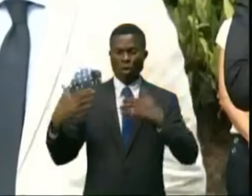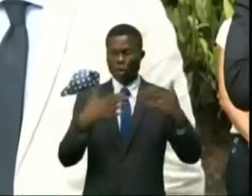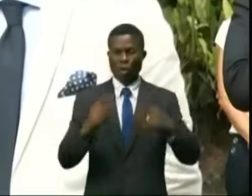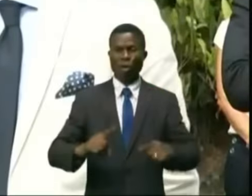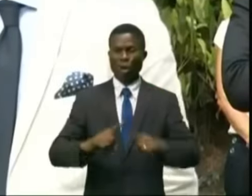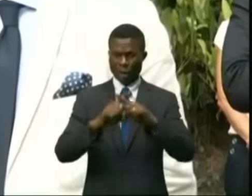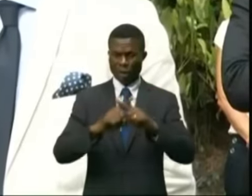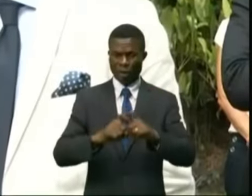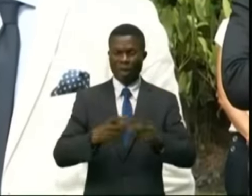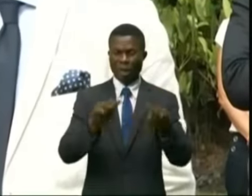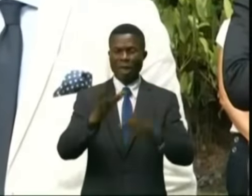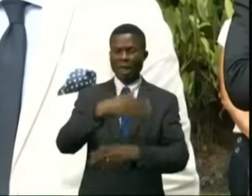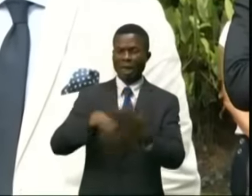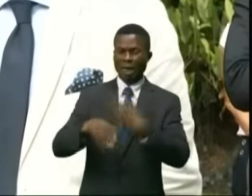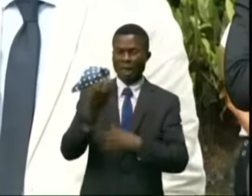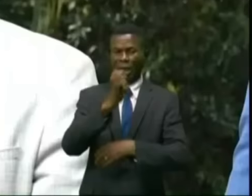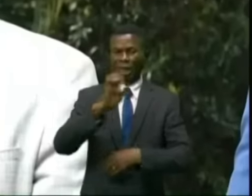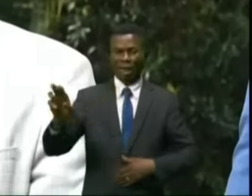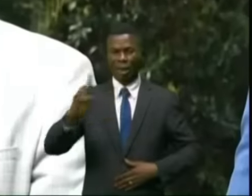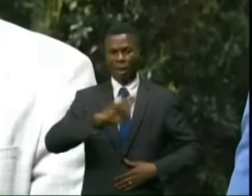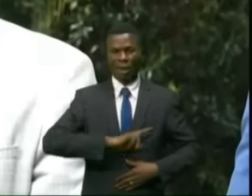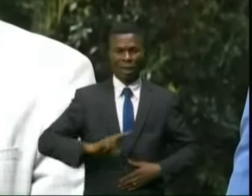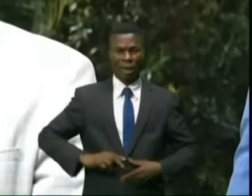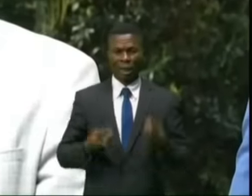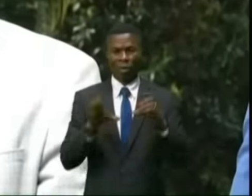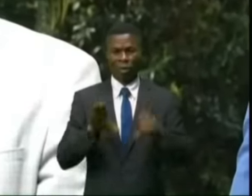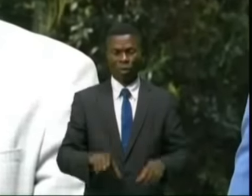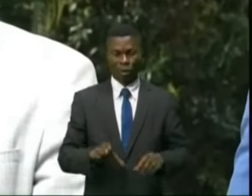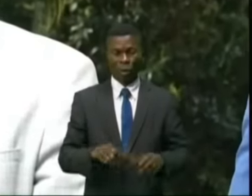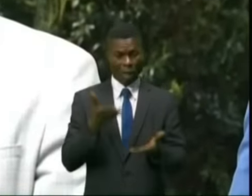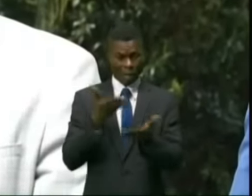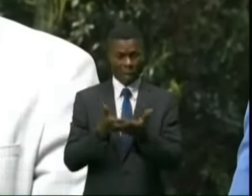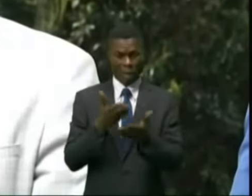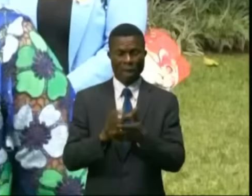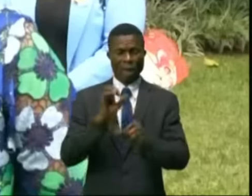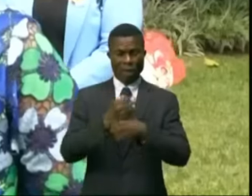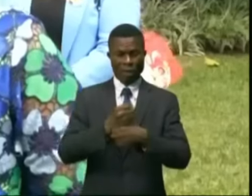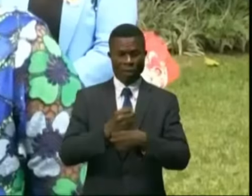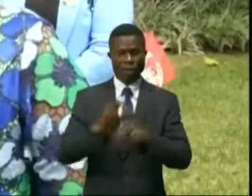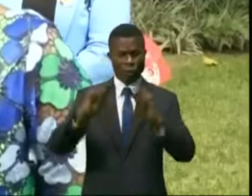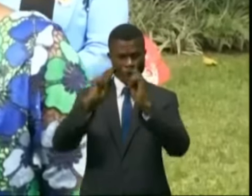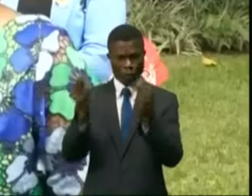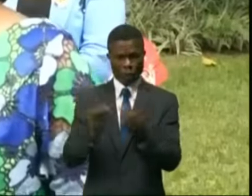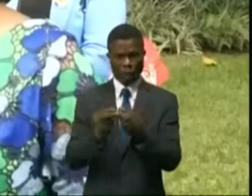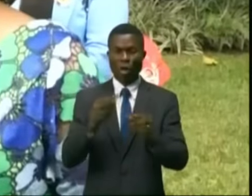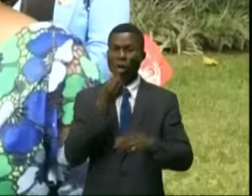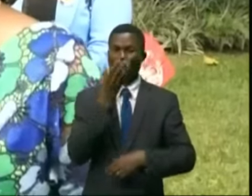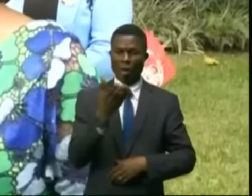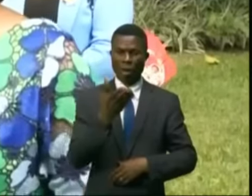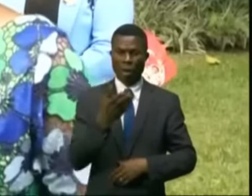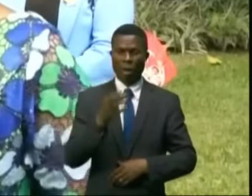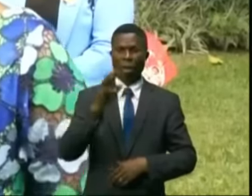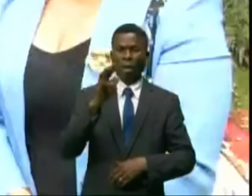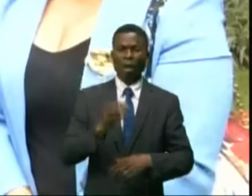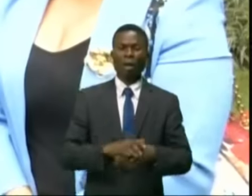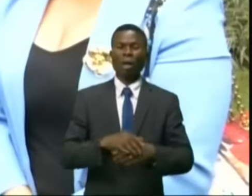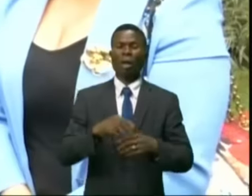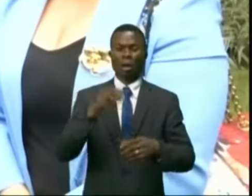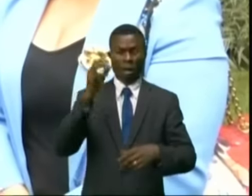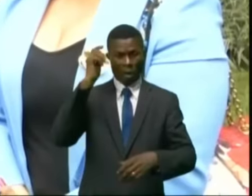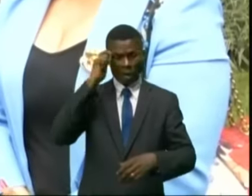'environnement d'insécurité dans l'est de la RDC où elle a créé des structures telles que Maman Radio,